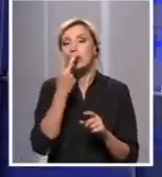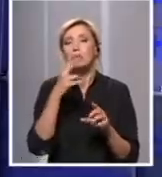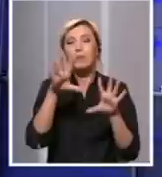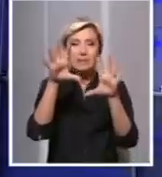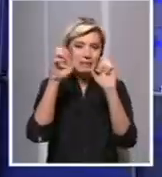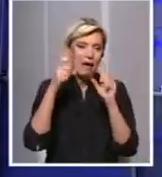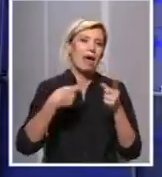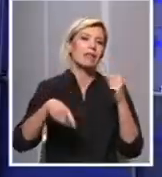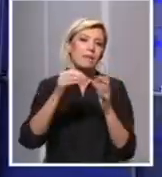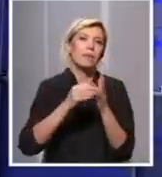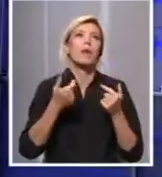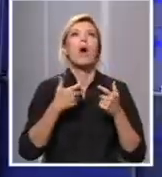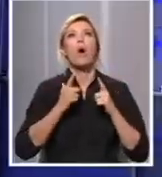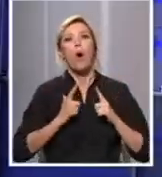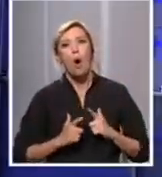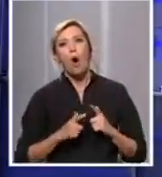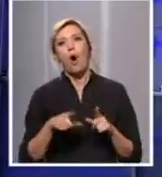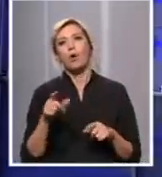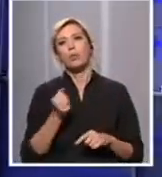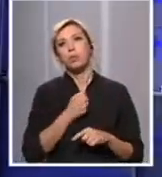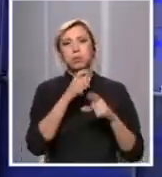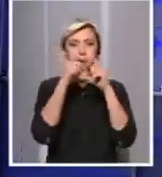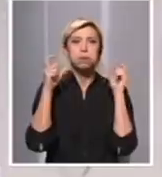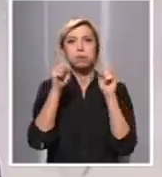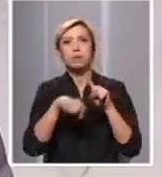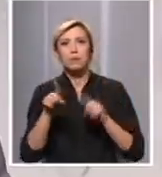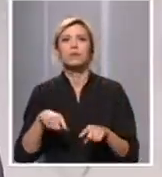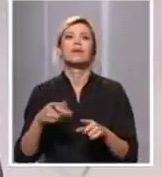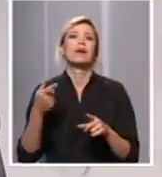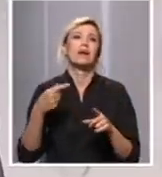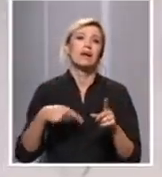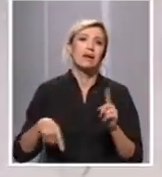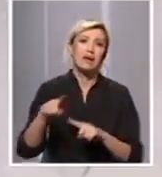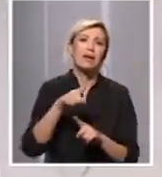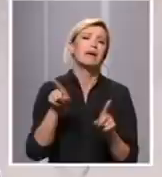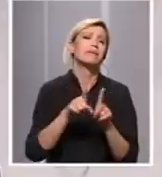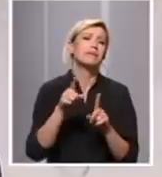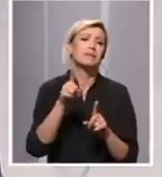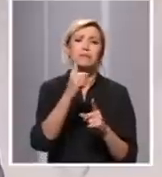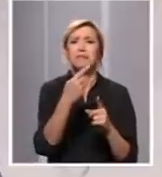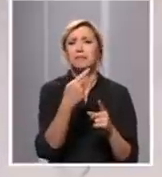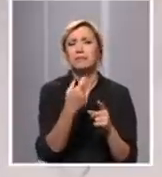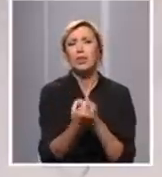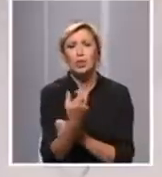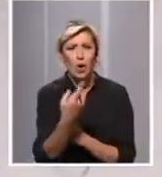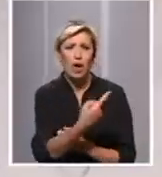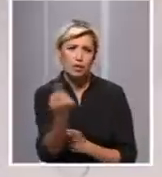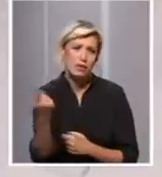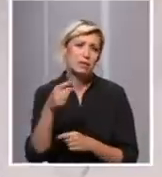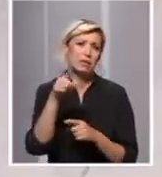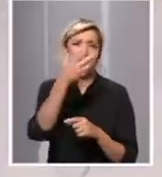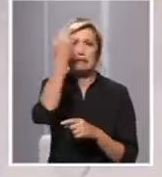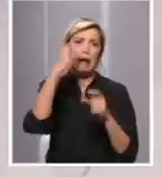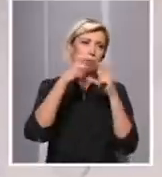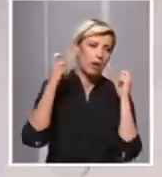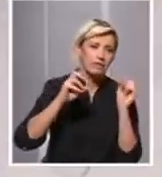napravimo grešku, svi mi u nekom trenutku i ne nosimo masku, svi mi pa zaboravimo, pa je ponovo uzmemo i tako dalje. Tako da su to sve okolnosti